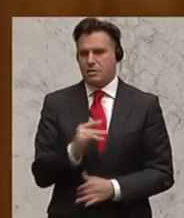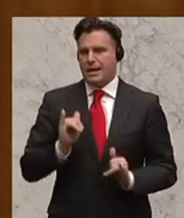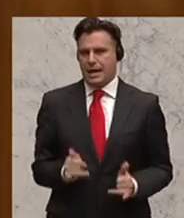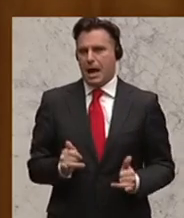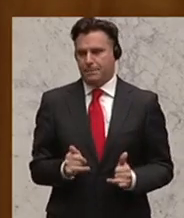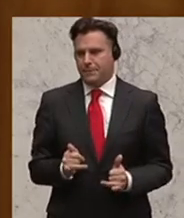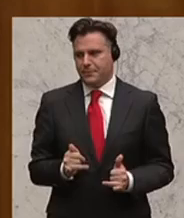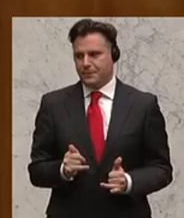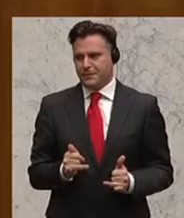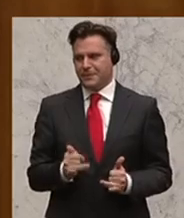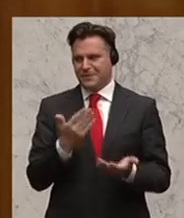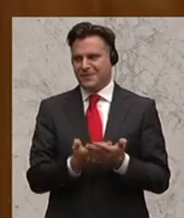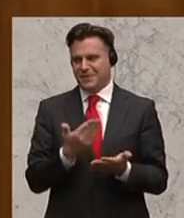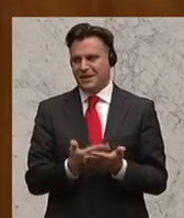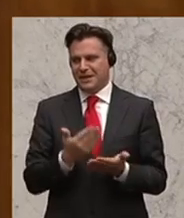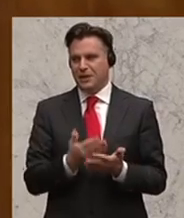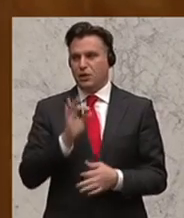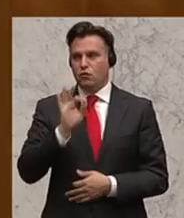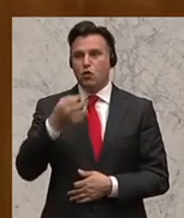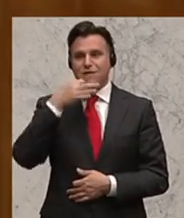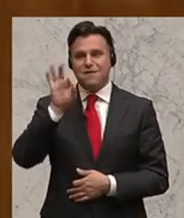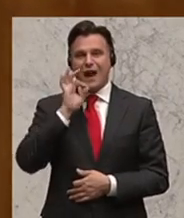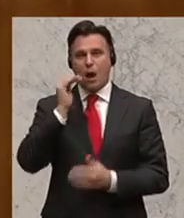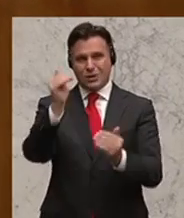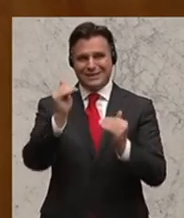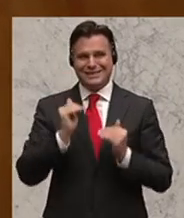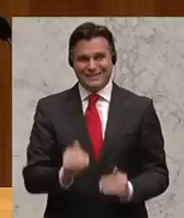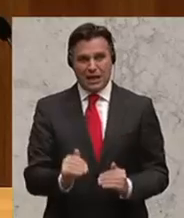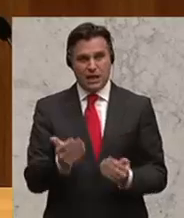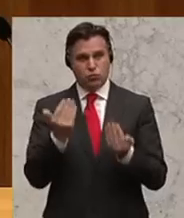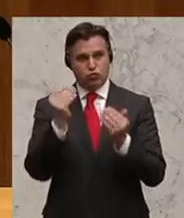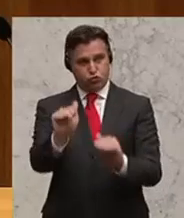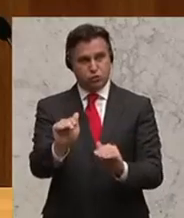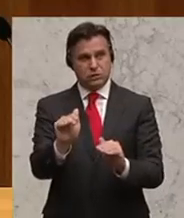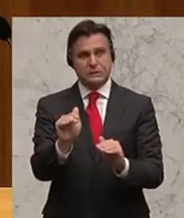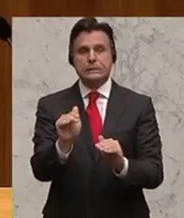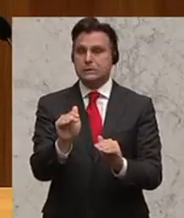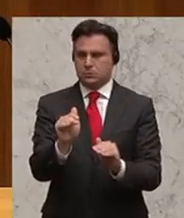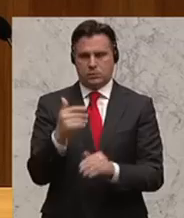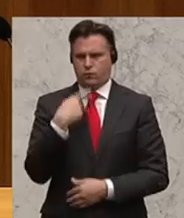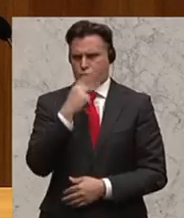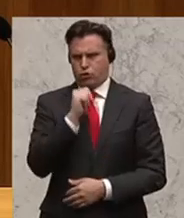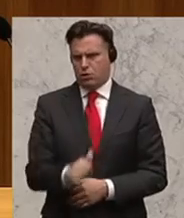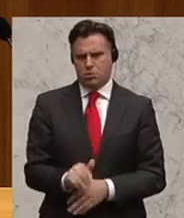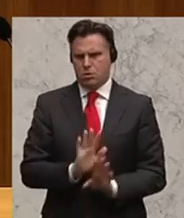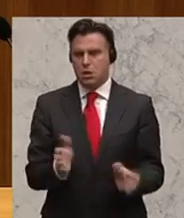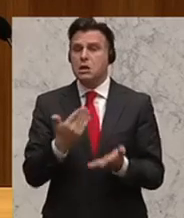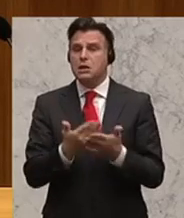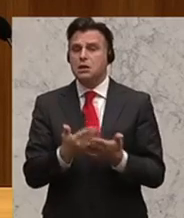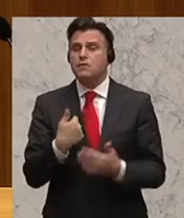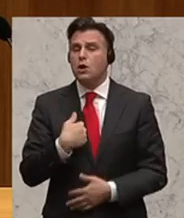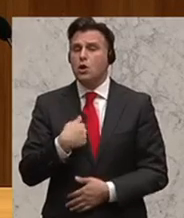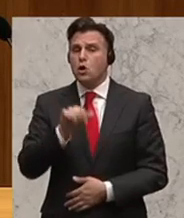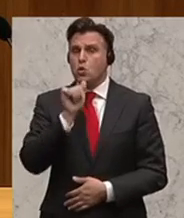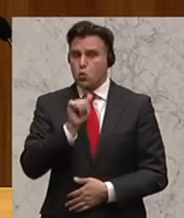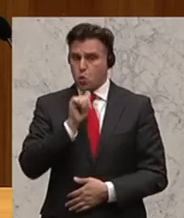deshalb das Schutzniveau für Frauen gesenkt werden muss, das kann ich einfach nicht akzeptieren. Und deshalb haben die Grünen auch